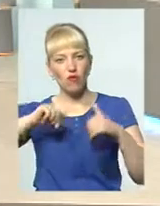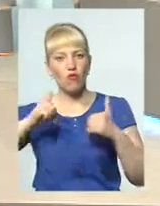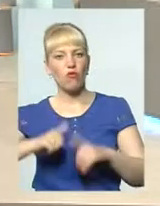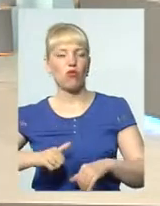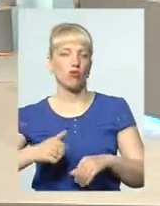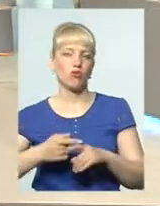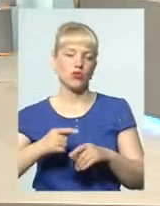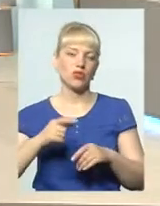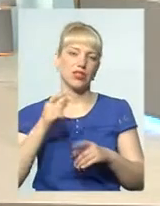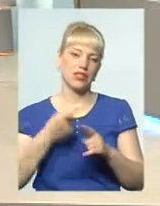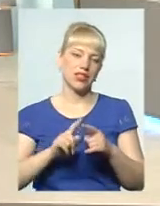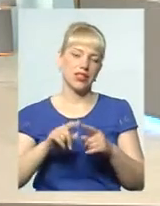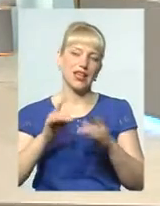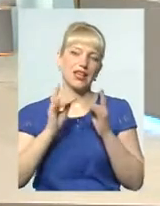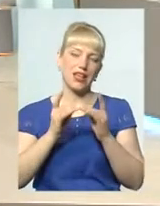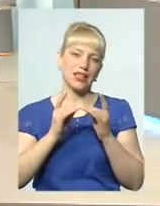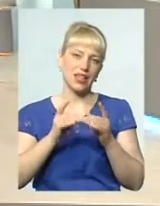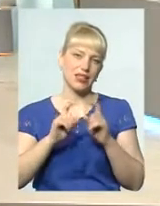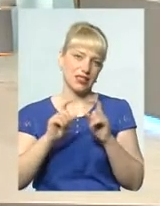тих інтернатних закладів.